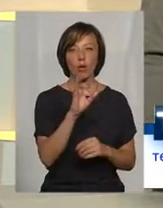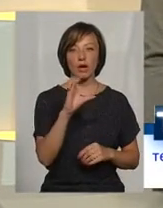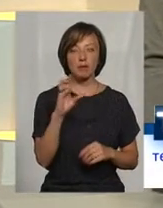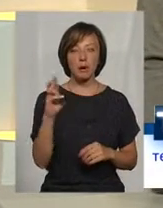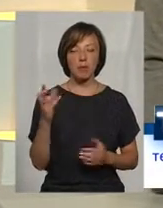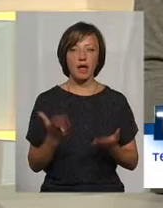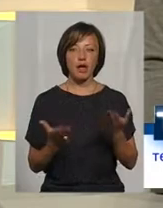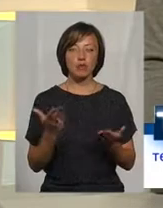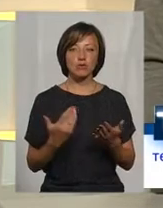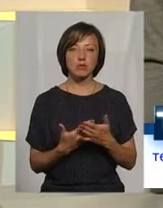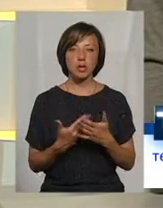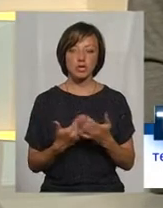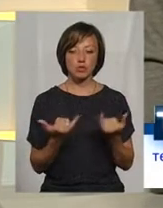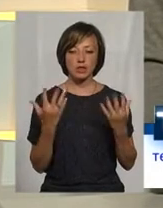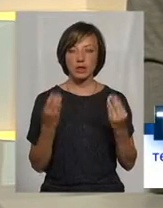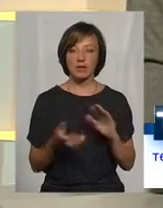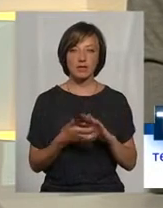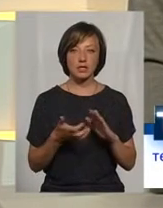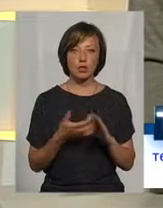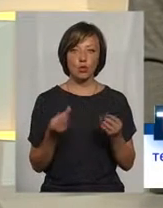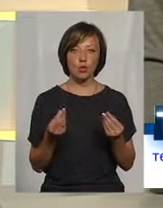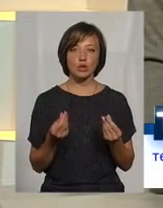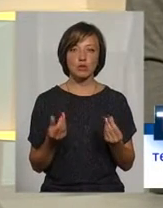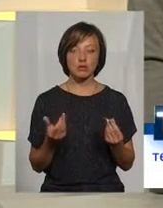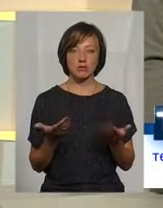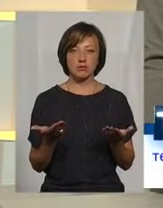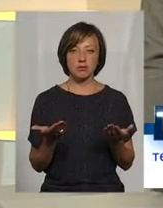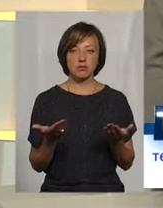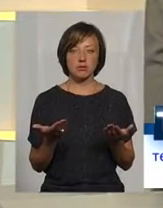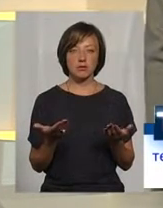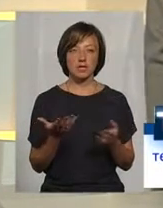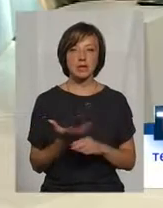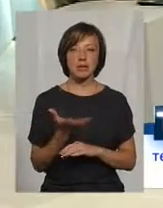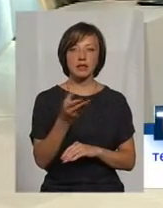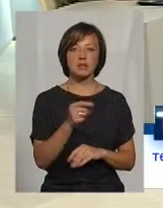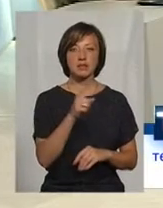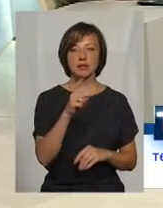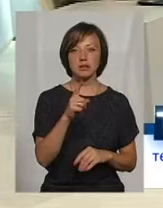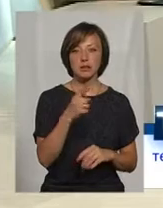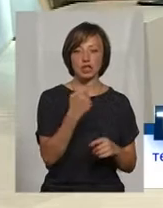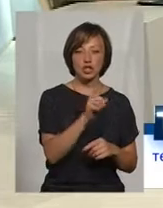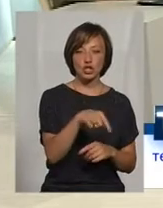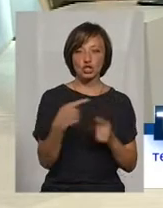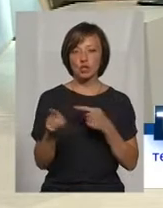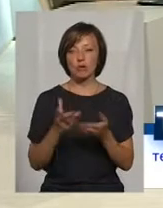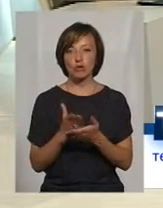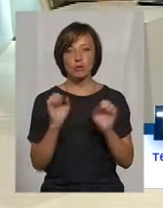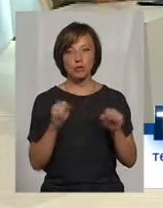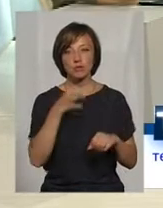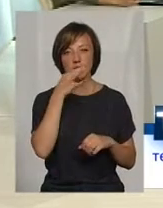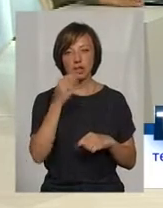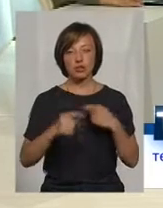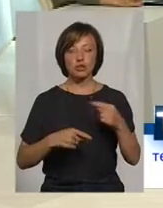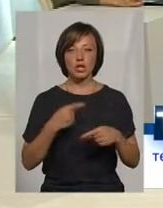якщо на сьогоднішній день не вистачає коштів в об'єднання співвласників заплатити за ті чи інші послуги? Чи можемо ми сказати, що